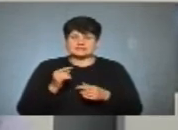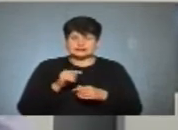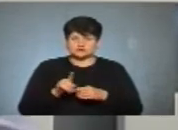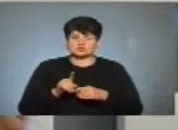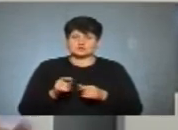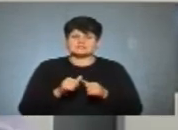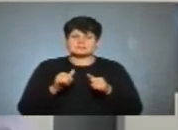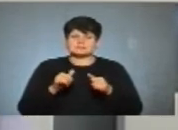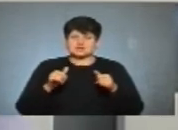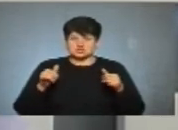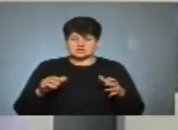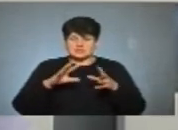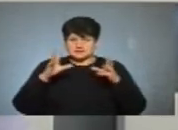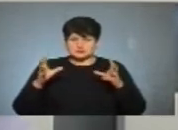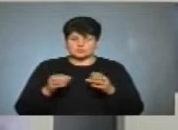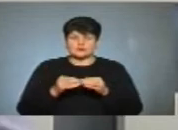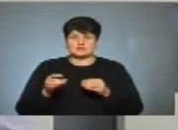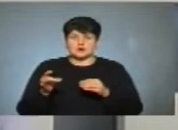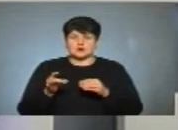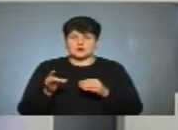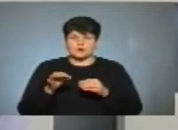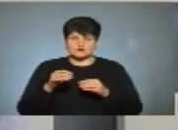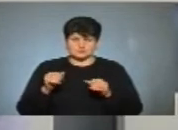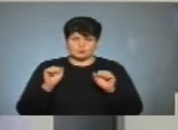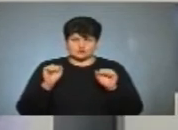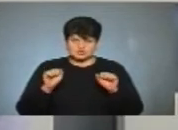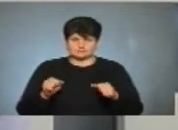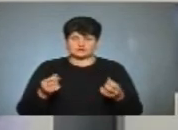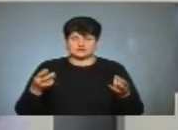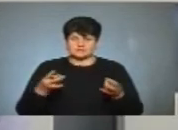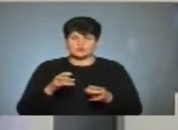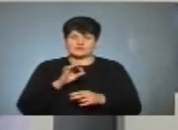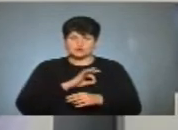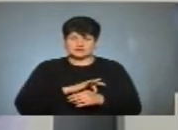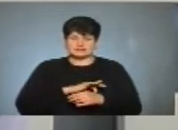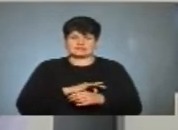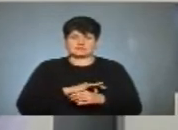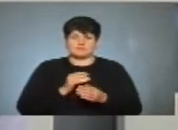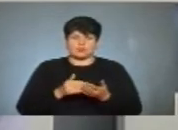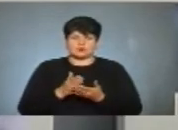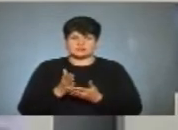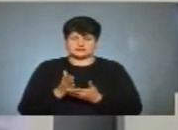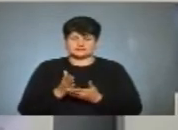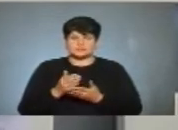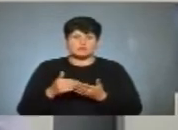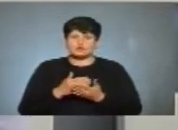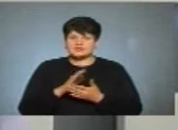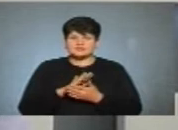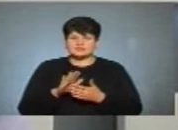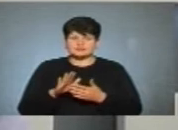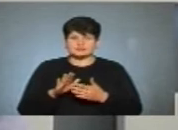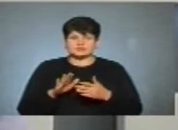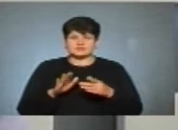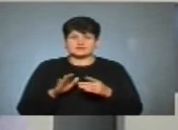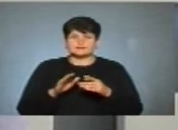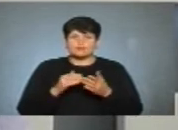збільшити, змасштабувати розмір можливостей, потрібно використовувати саме інструменти політики. Політика не самоціль, політика